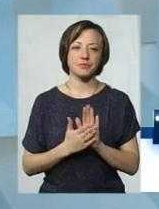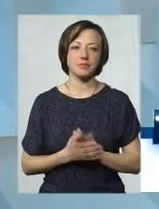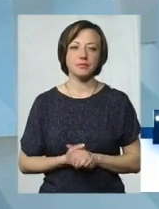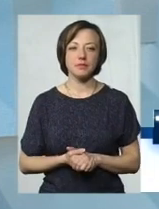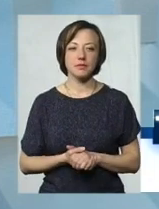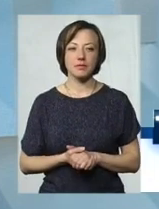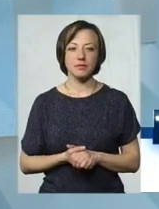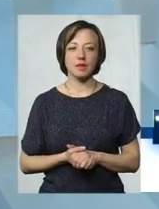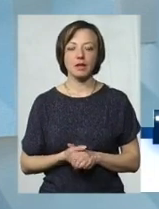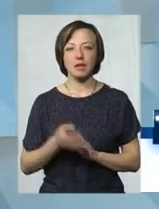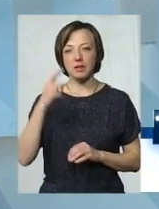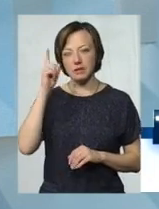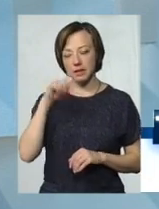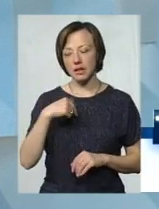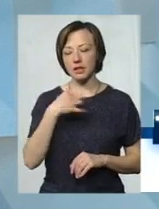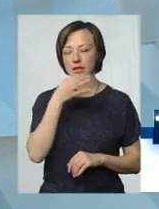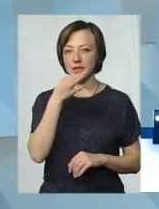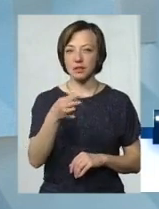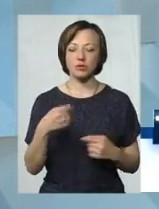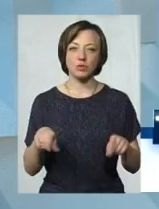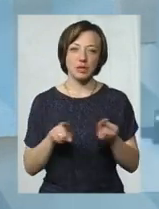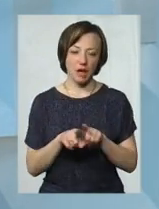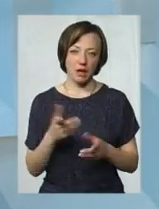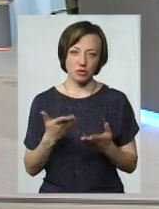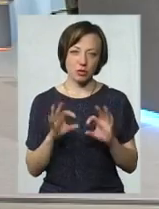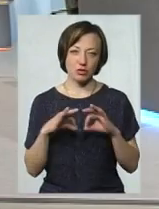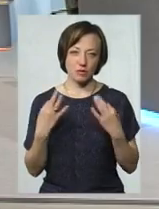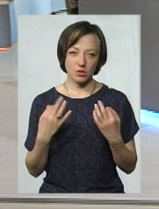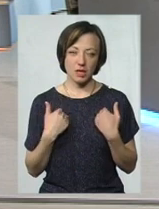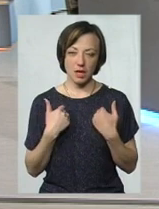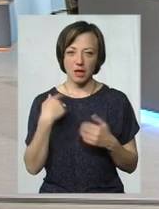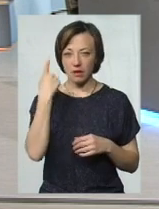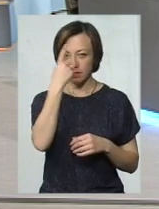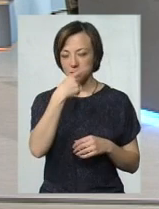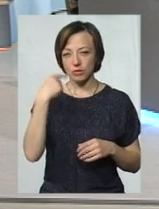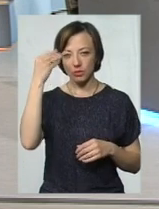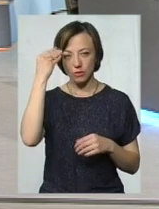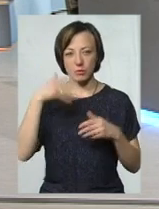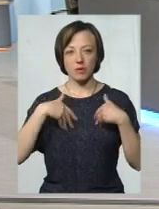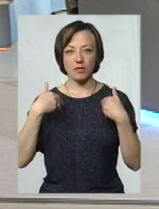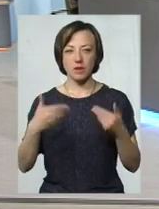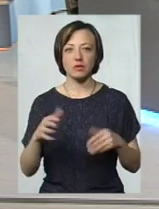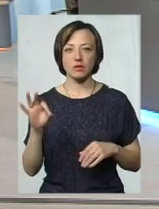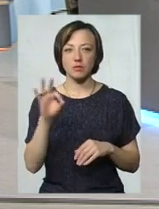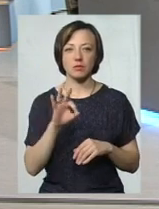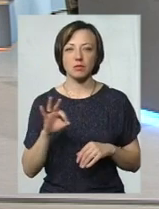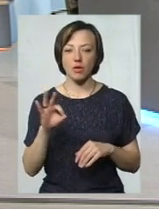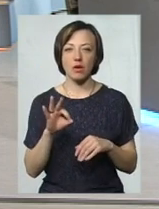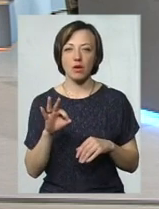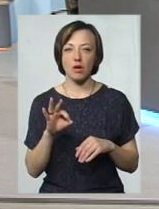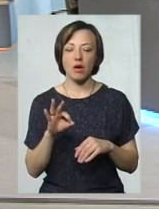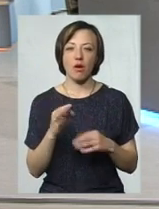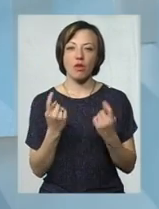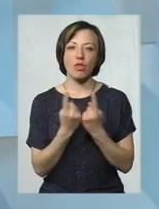Знаєте, я скажу так, ну, якщо дозволите, я свою власну думку висловлю відносно мережі